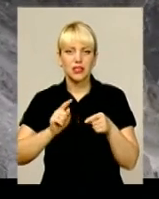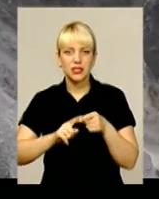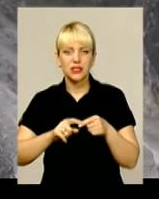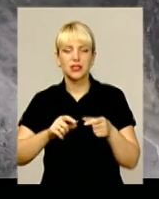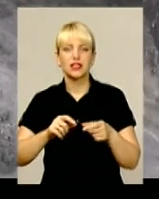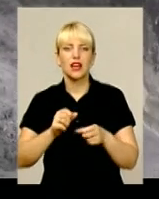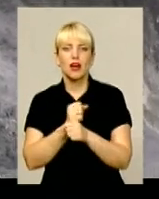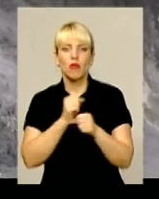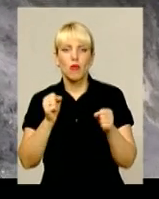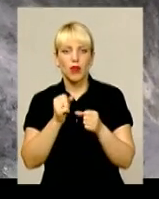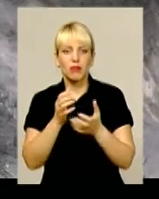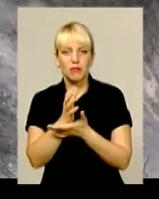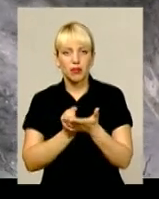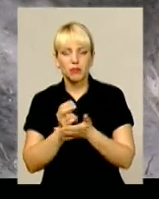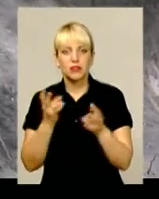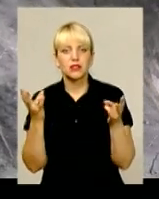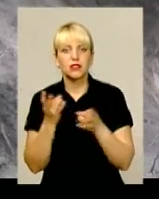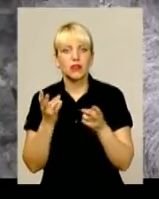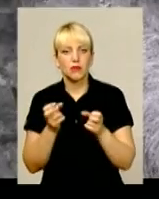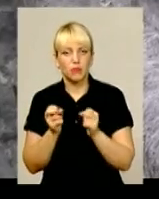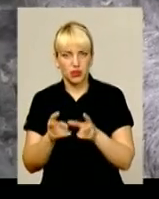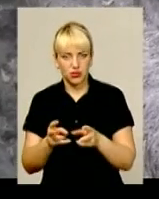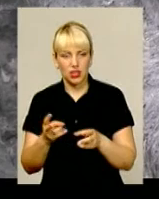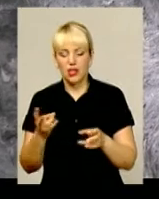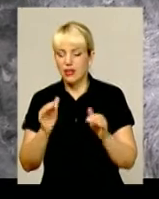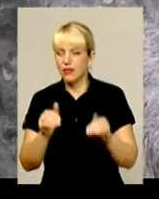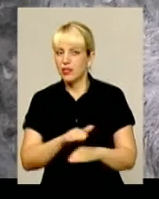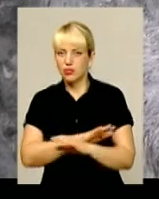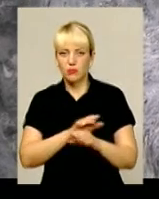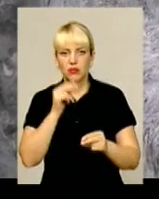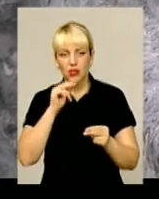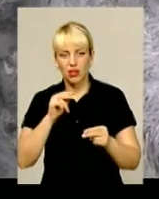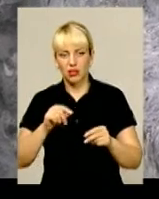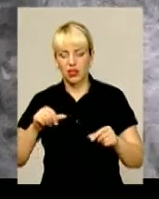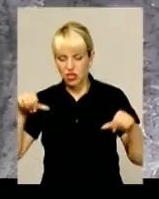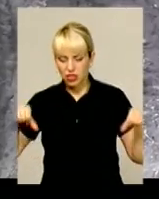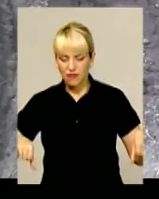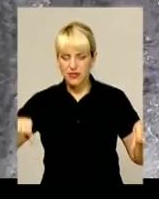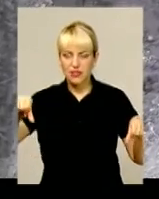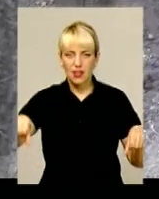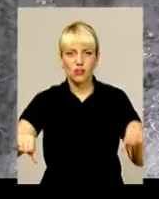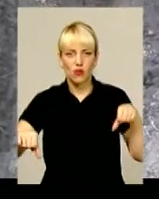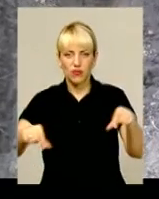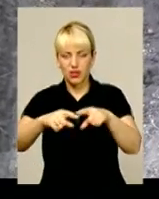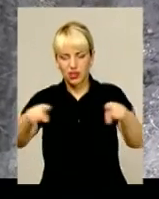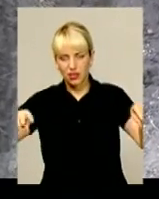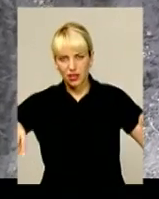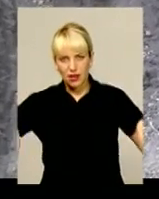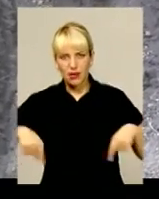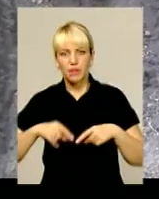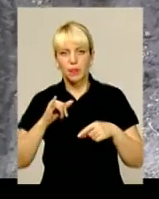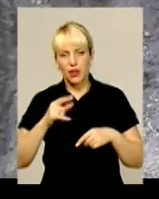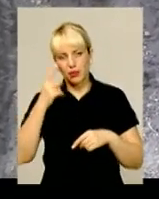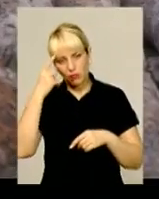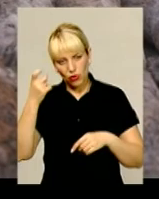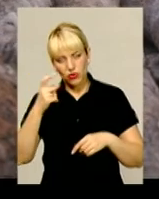виявленні вибухонебезпечних предметів не варто чіпати зброю. Найкраще встановити видимий орієнтир довкола них та негайно повідомити